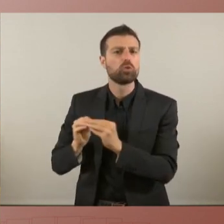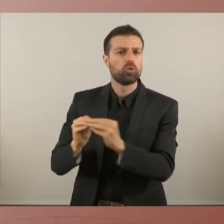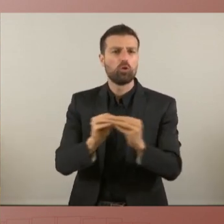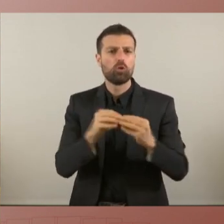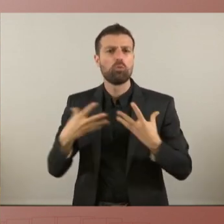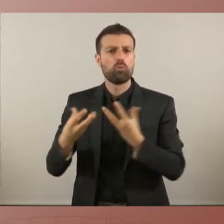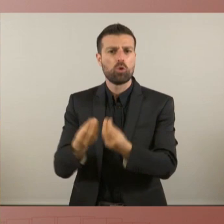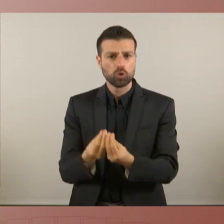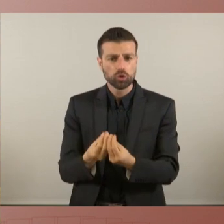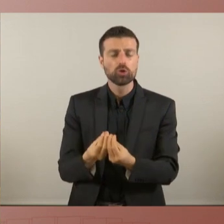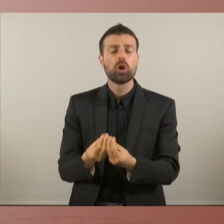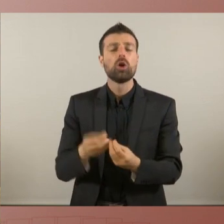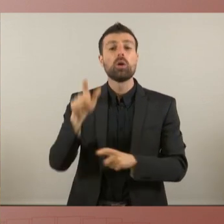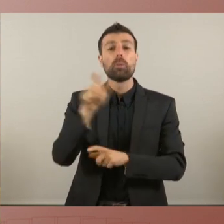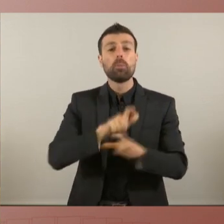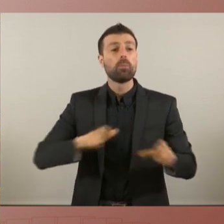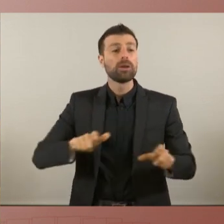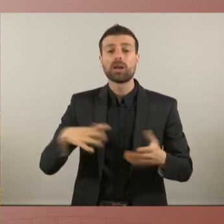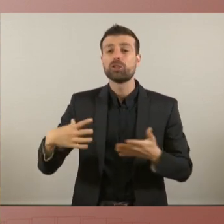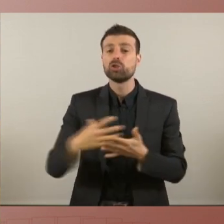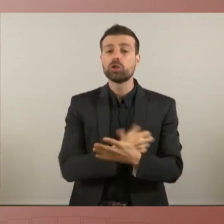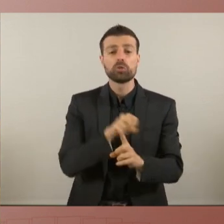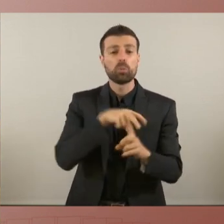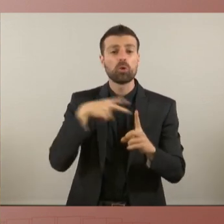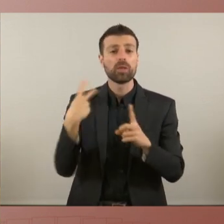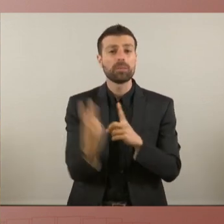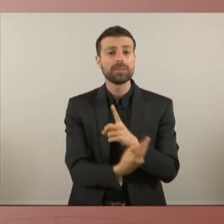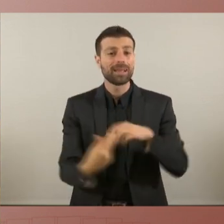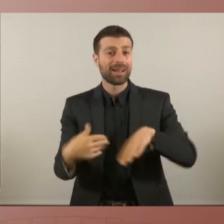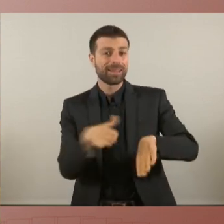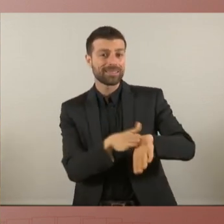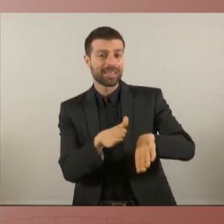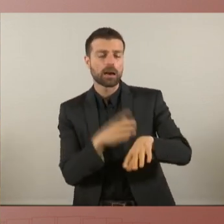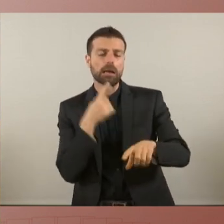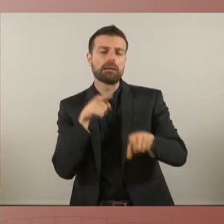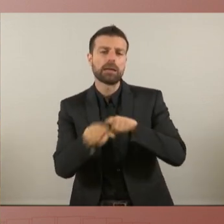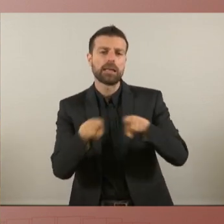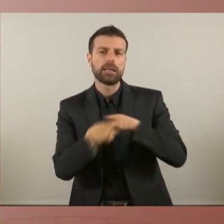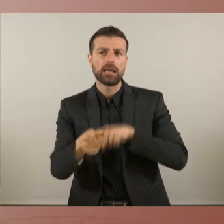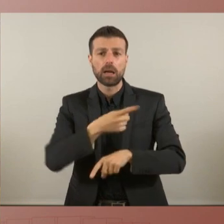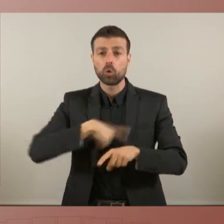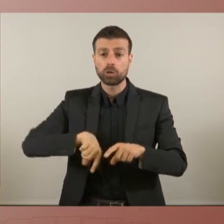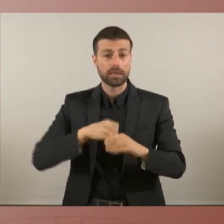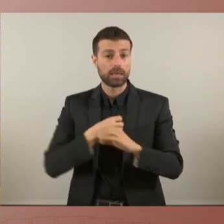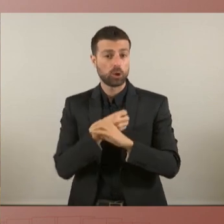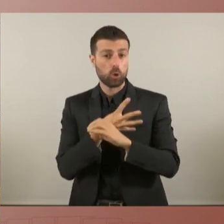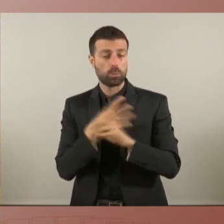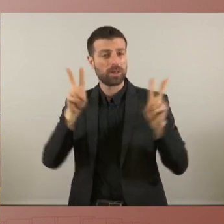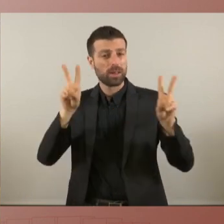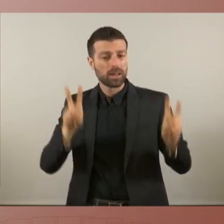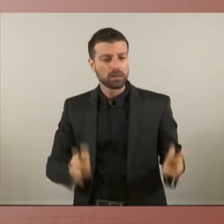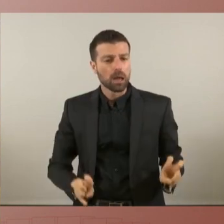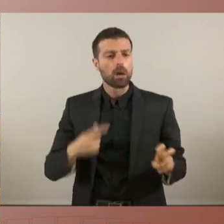persones que des d'una perspectiva d'esquerres critiquen que nosaltres des de la CUP des d'aquesta perspectiva radicalment